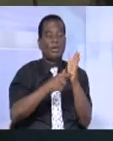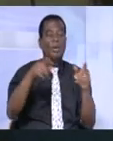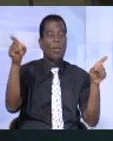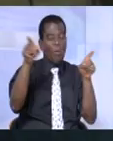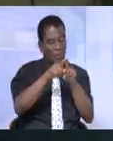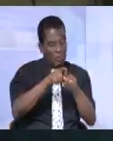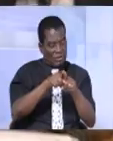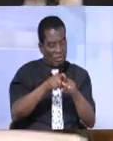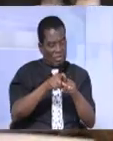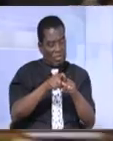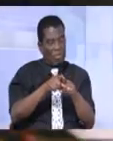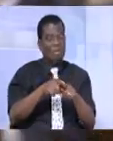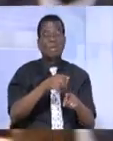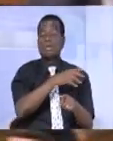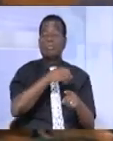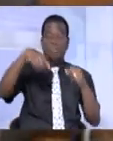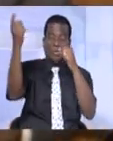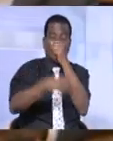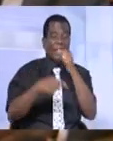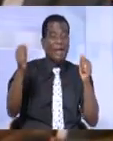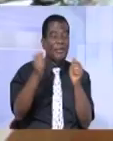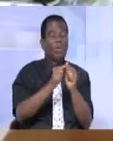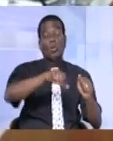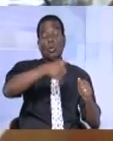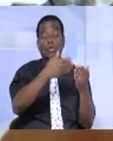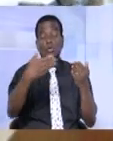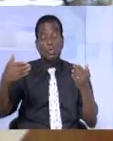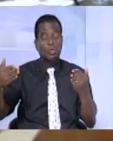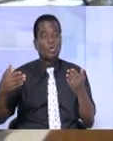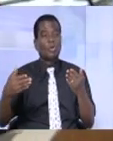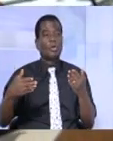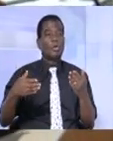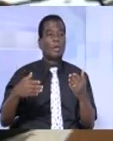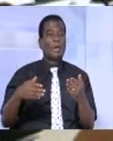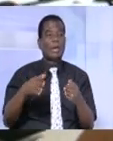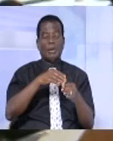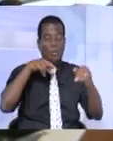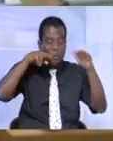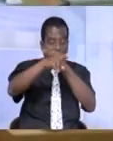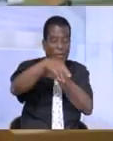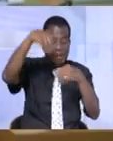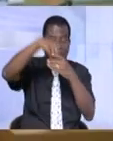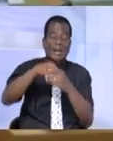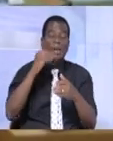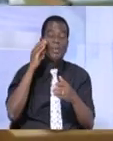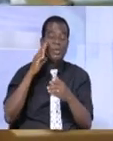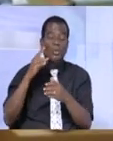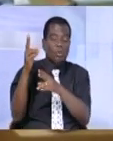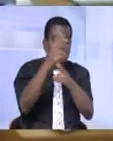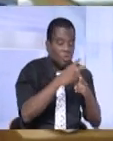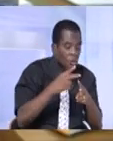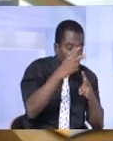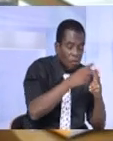En cas de menace terroriste, l'article 3 du test autorise les perquisitions à toute heure et en tout lieu. Les communications